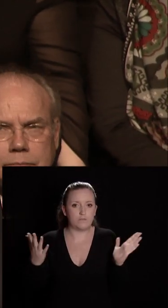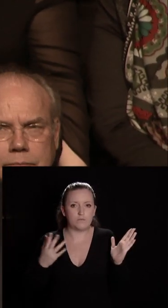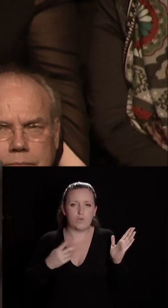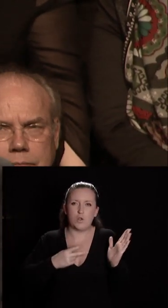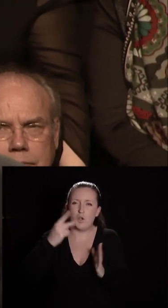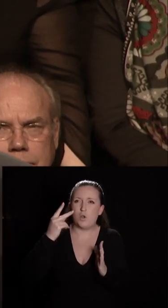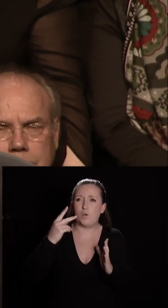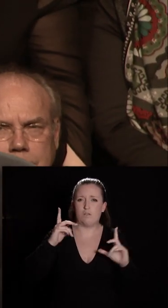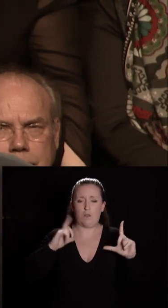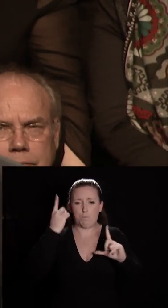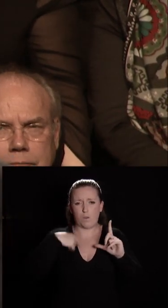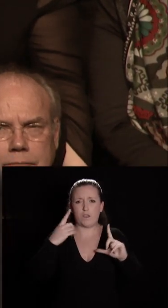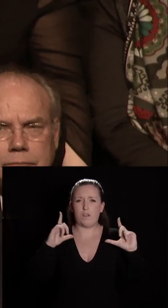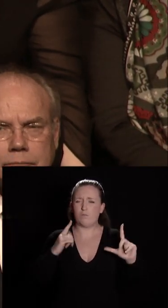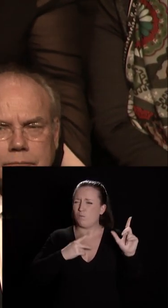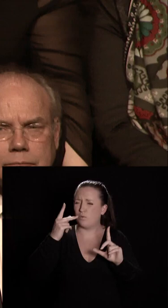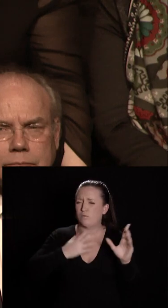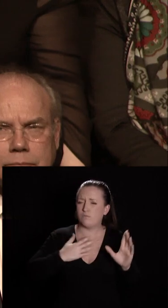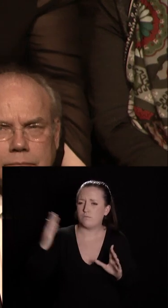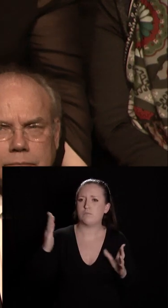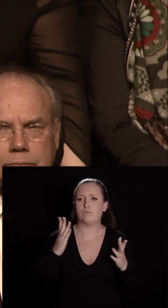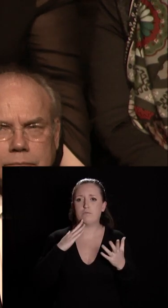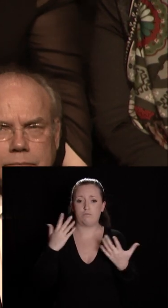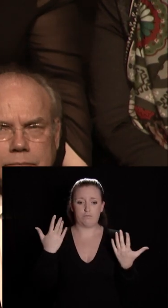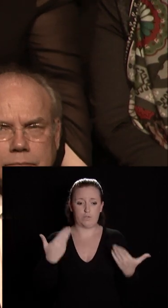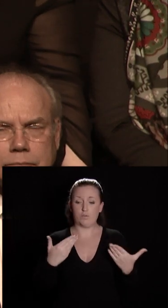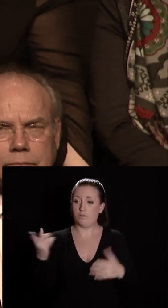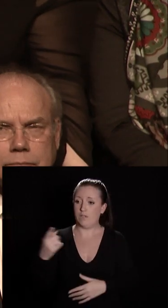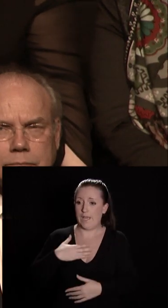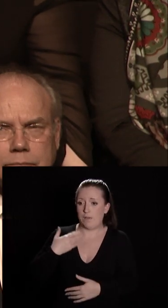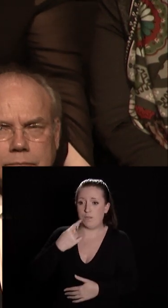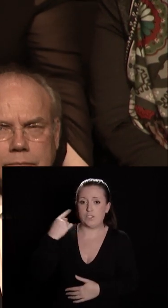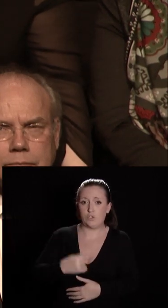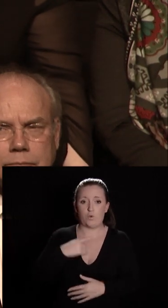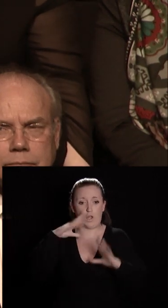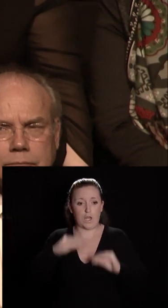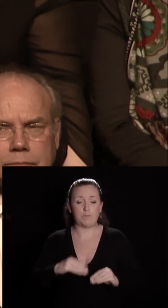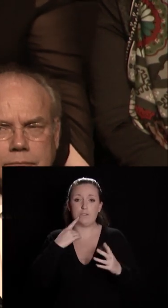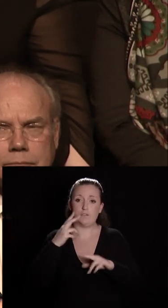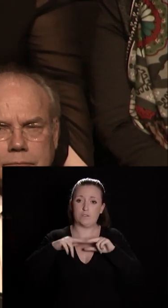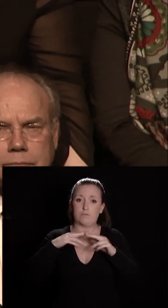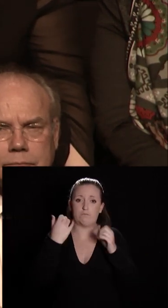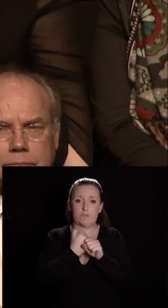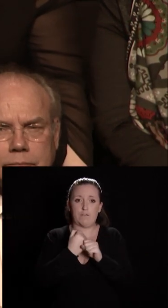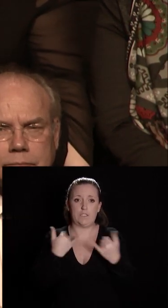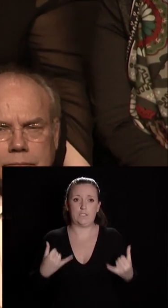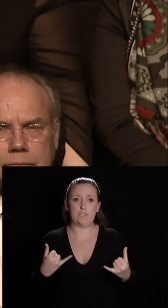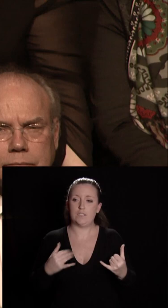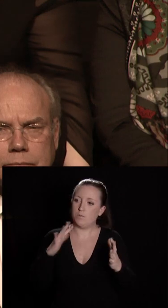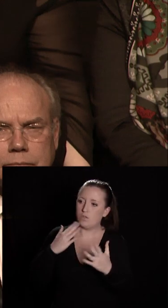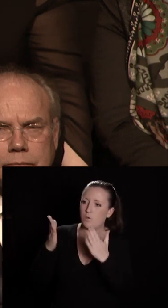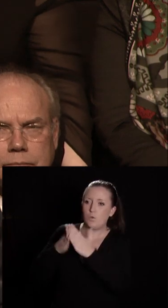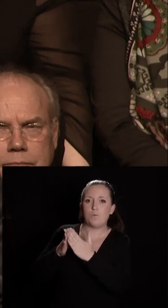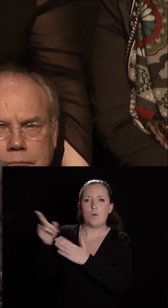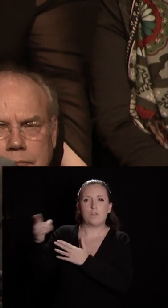plus grands portraitistes de notre époque a choisi d'aimer Dijon d'y vivre et d'y travailler et c'est à cet artiste que j'ai demandé d'imaginer